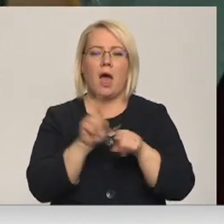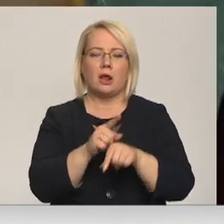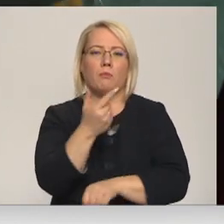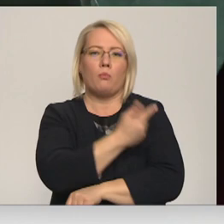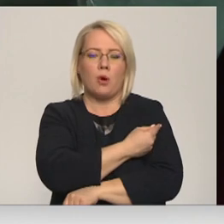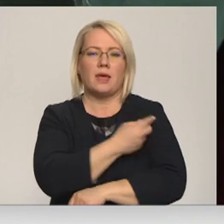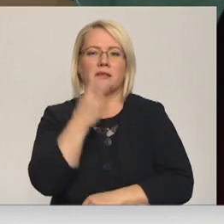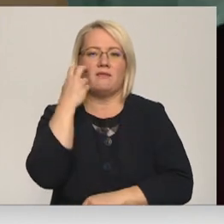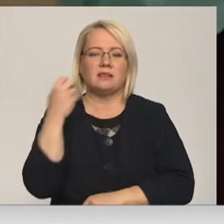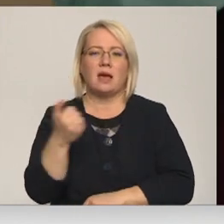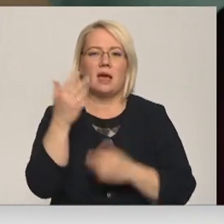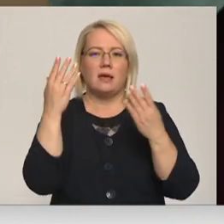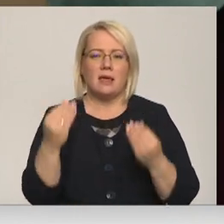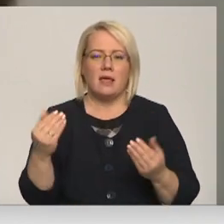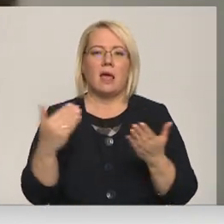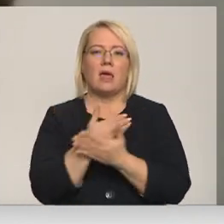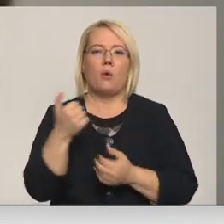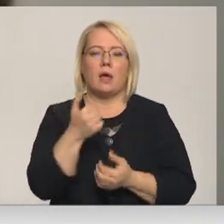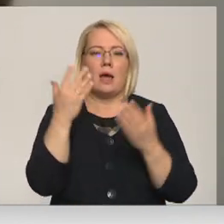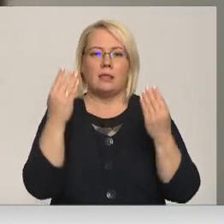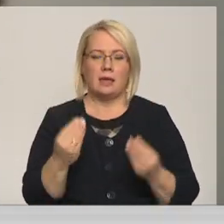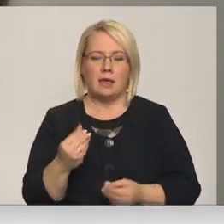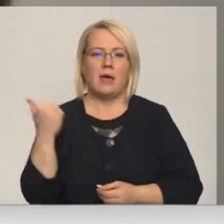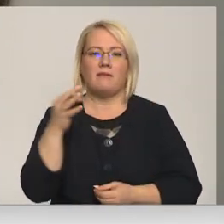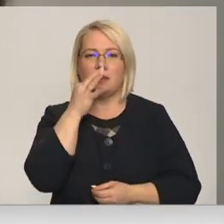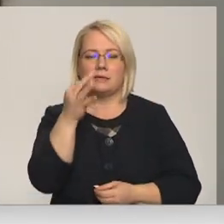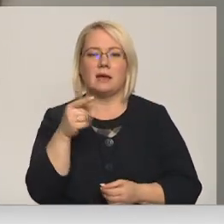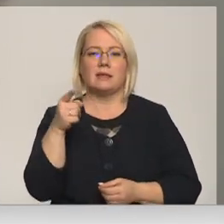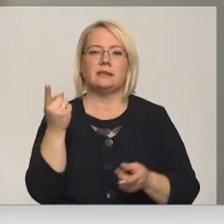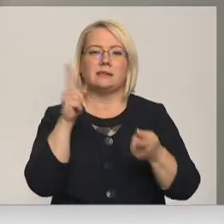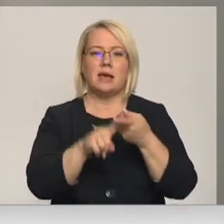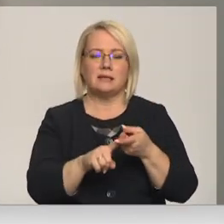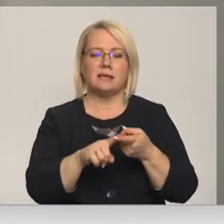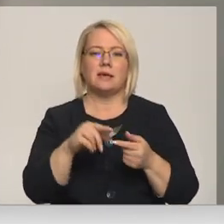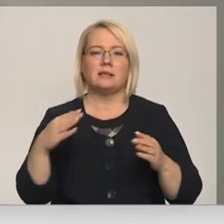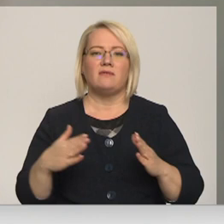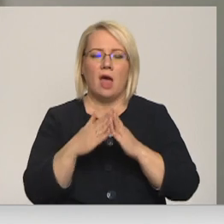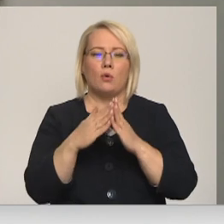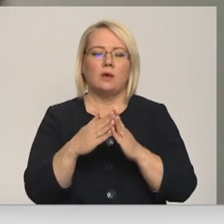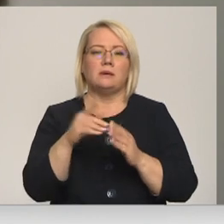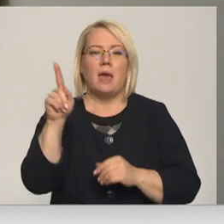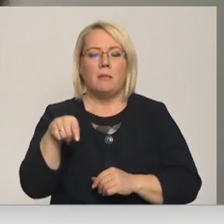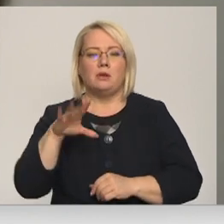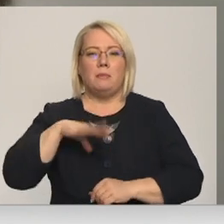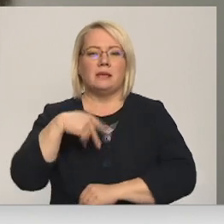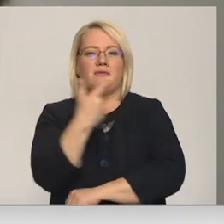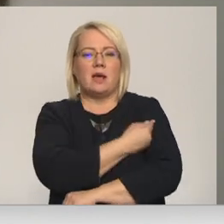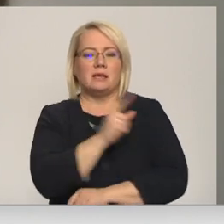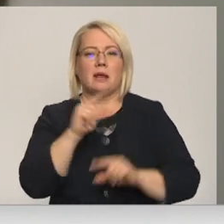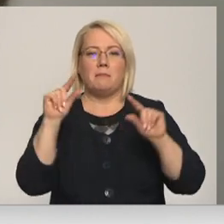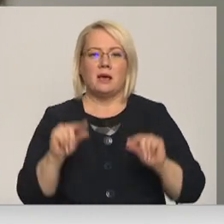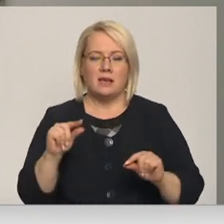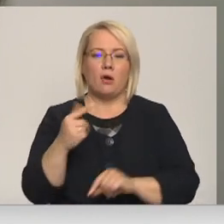dienā. Tas ir saistīts gan ar to, ka svētkos pieprasījums pēc vakcinācijas ir mazāks, gan arī, lai vakcinācijas